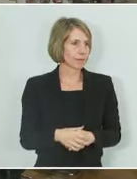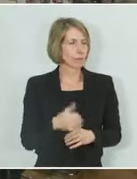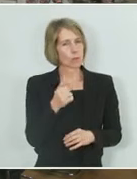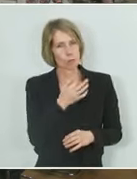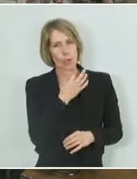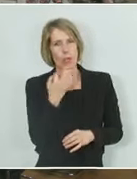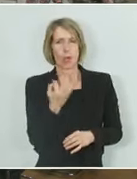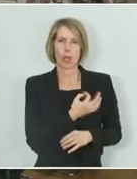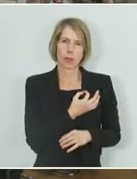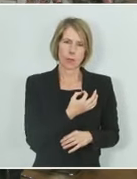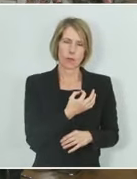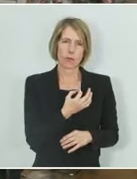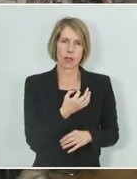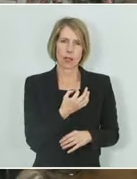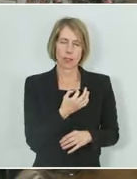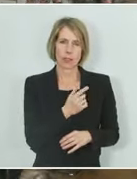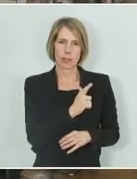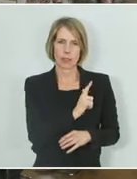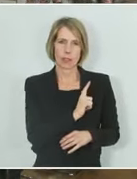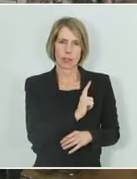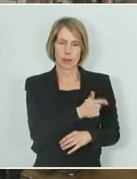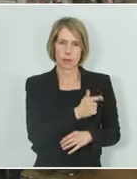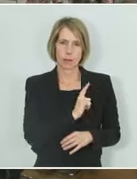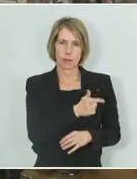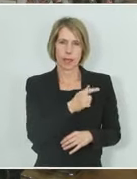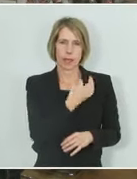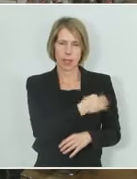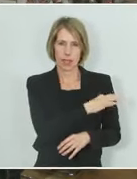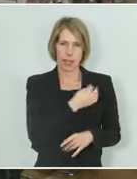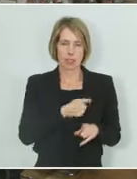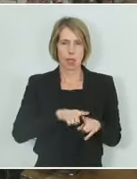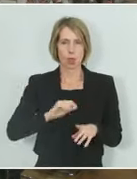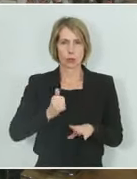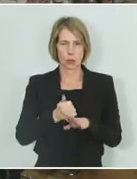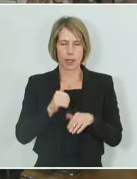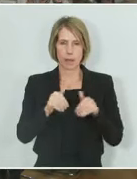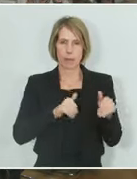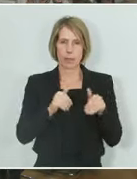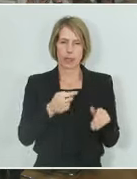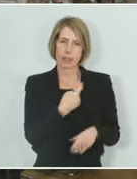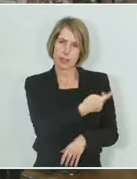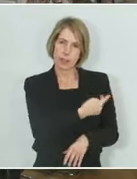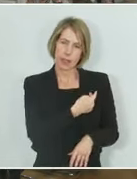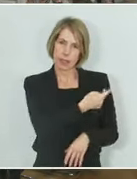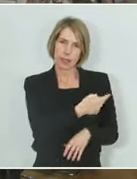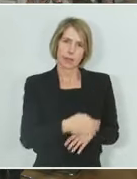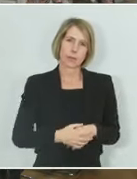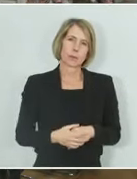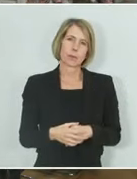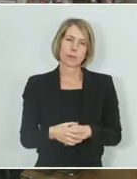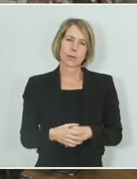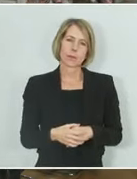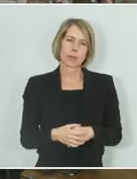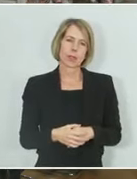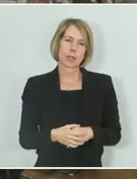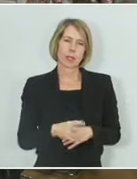richtet sich an Sie beide, Herr Kanzler, Herr Premierminister. Haben